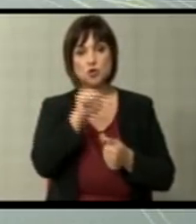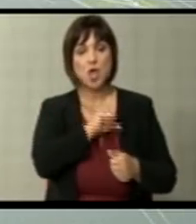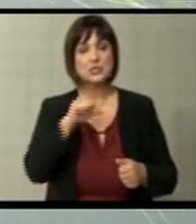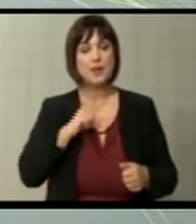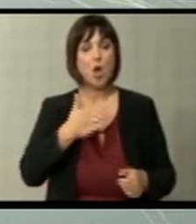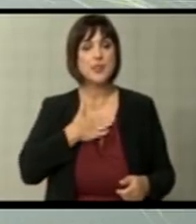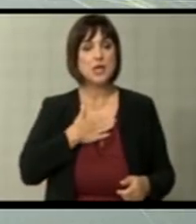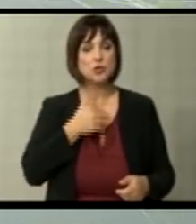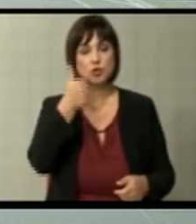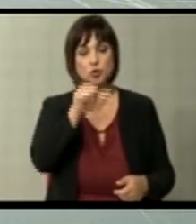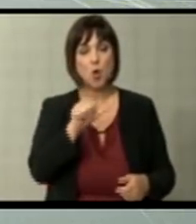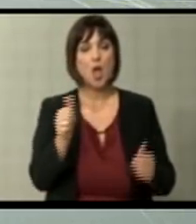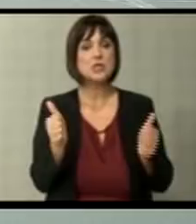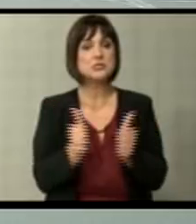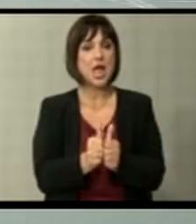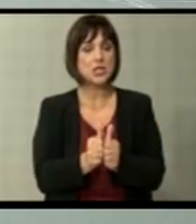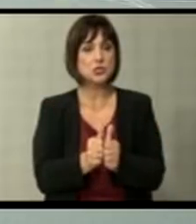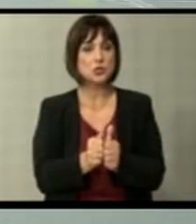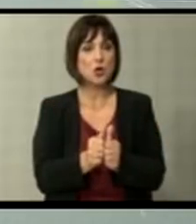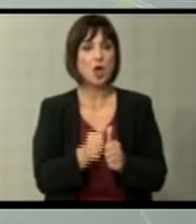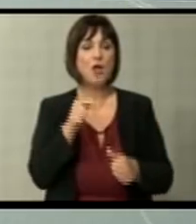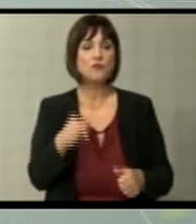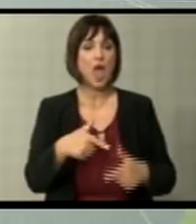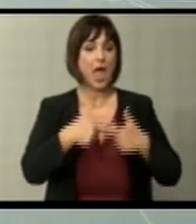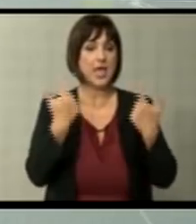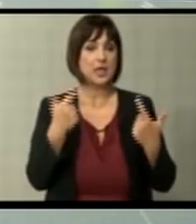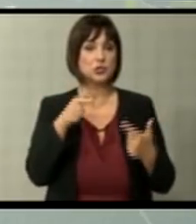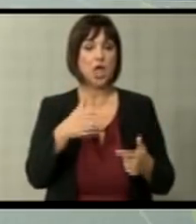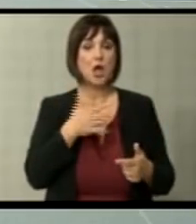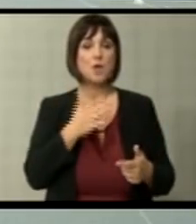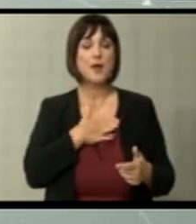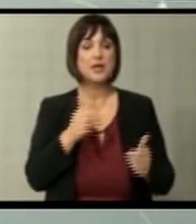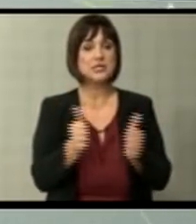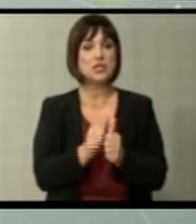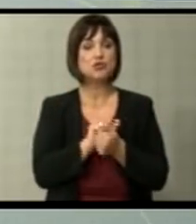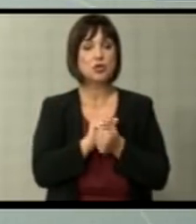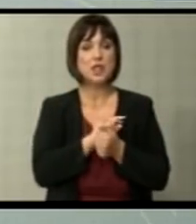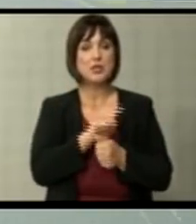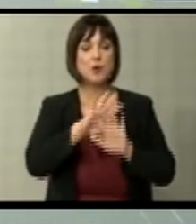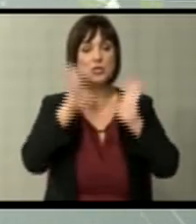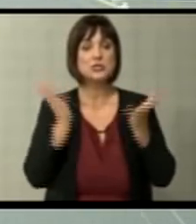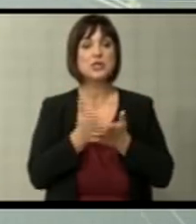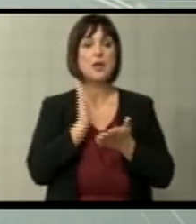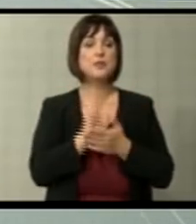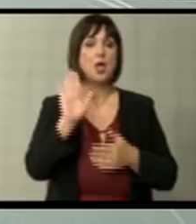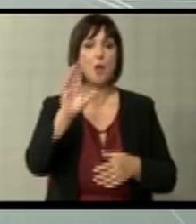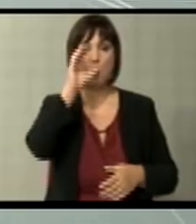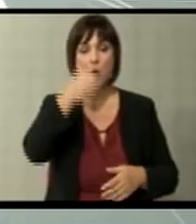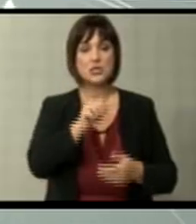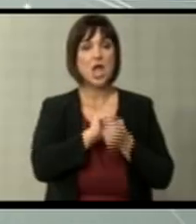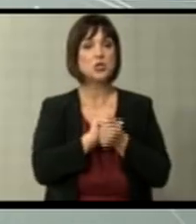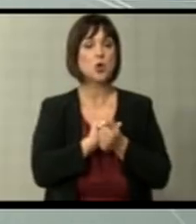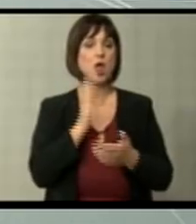само наше, а што е заедничко. Затоа што јасно е дека ако имаме заедничка историја не може па се да биде бугарската историја да